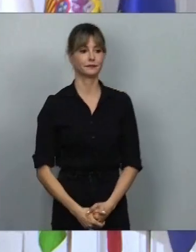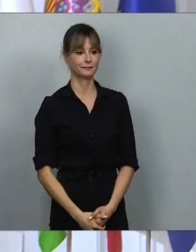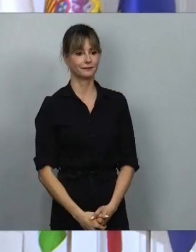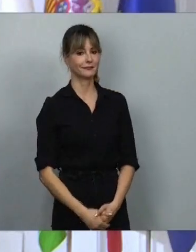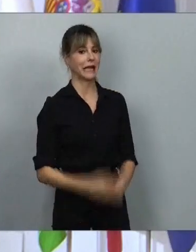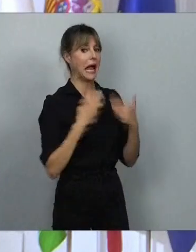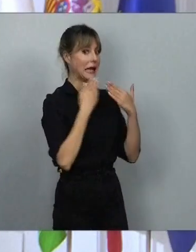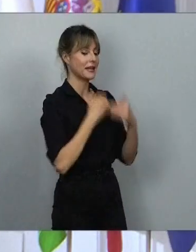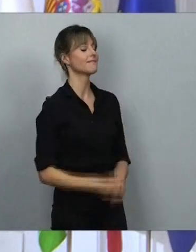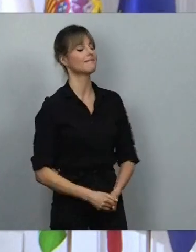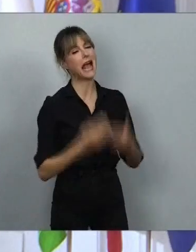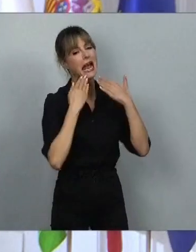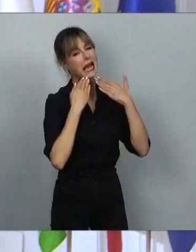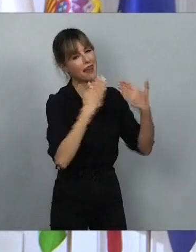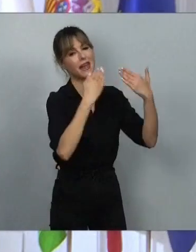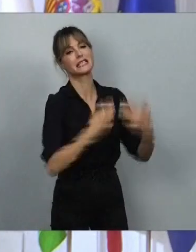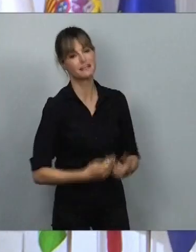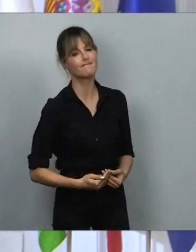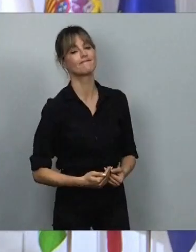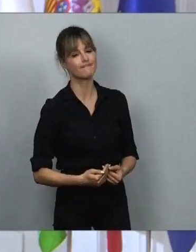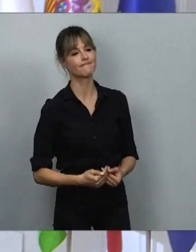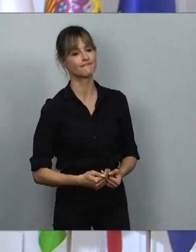فلسطين دائما ستحظى بتأمين